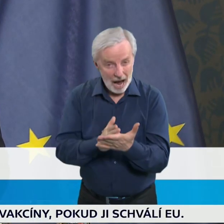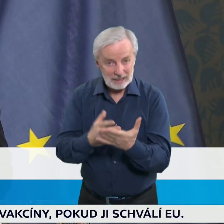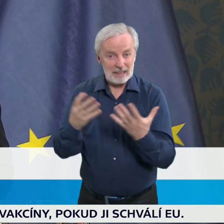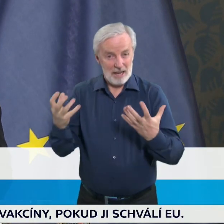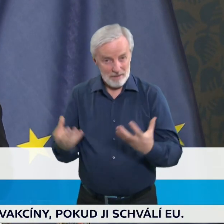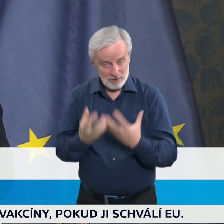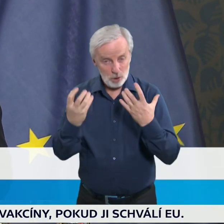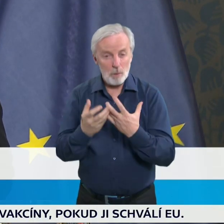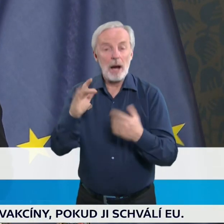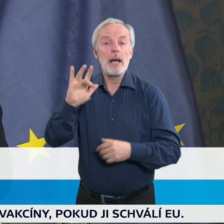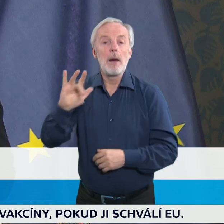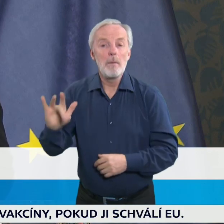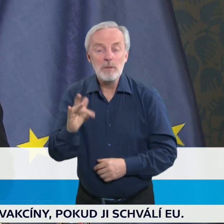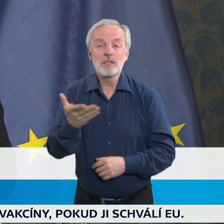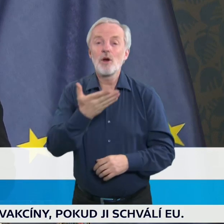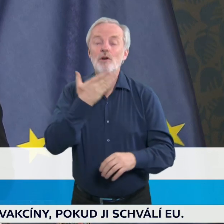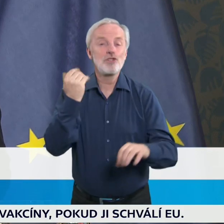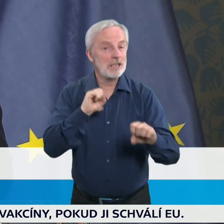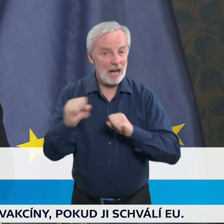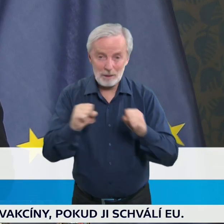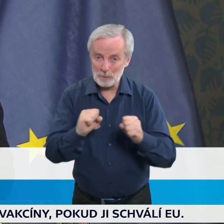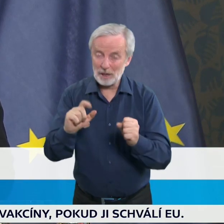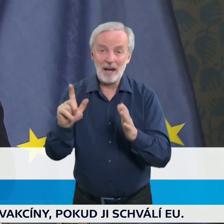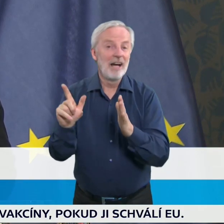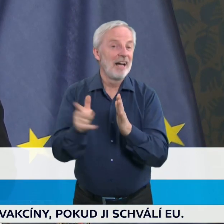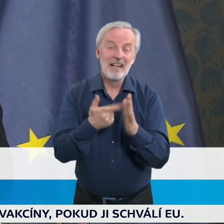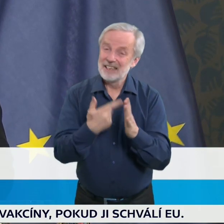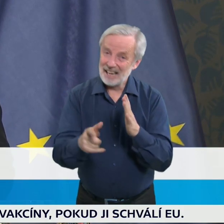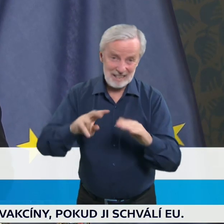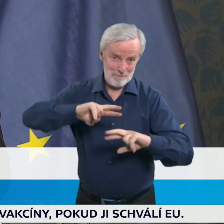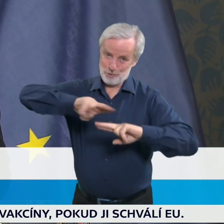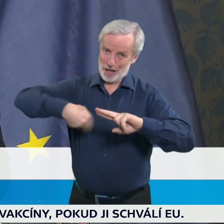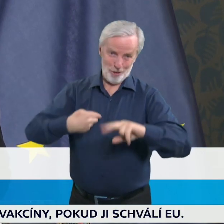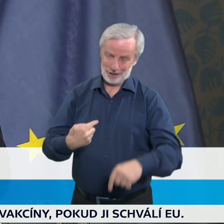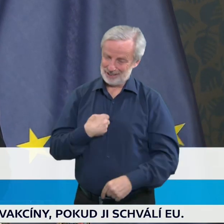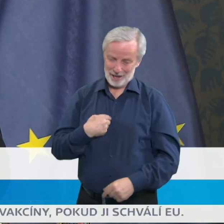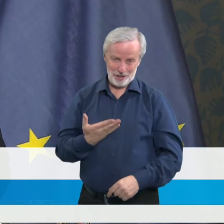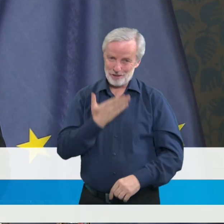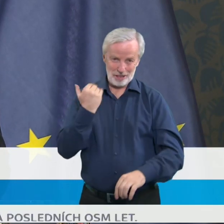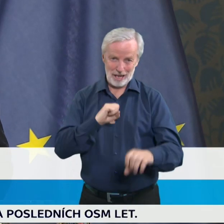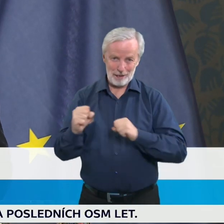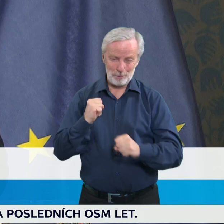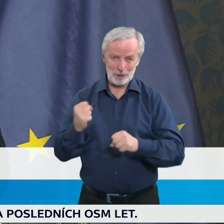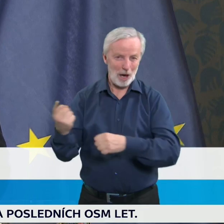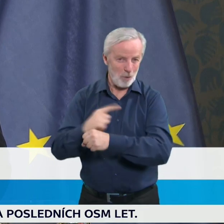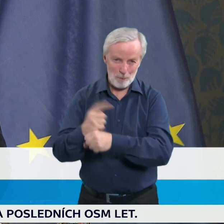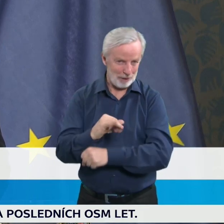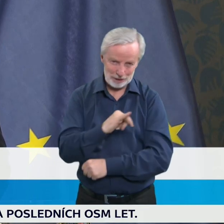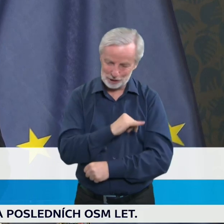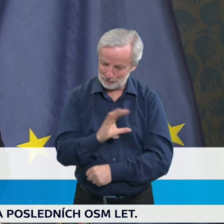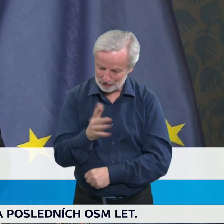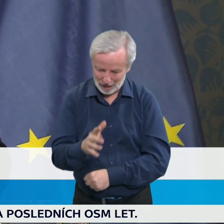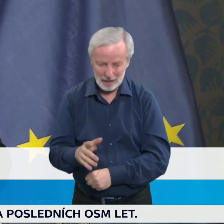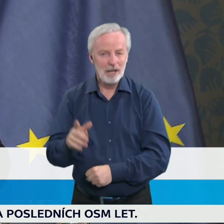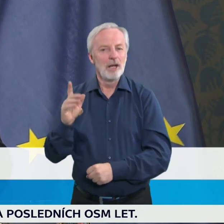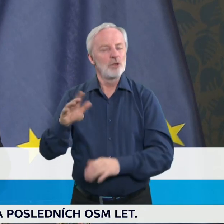České republice, neznamená automaticky, že bude mít Česká republika nějaké výsadní právo na dodávku této vakcíny. Ty dodávky vakcíny jsou